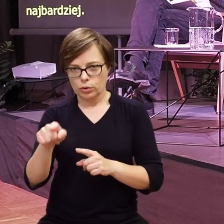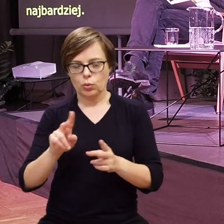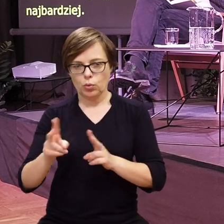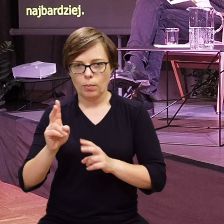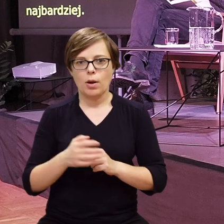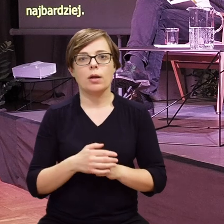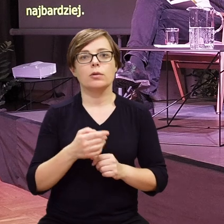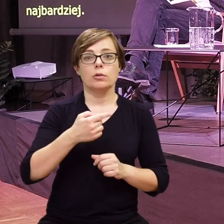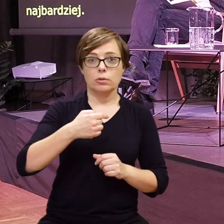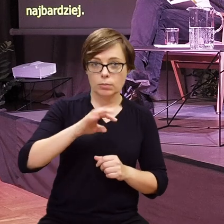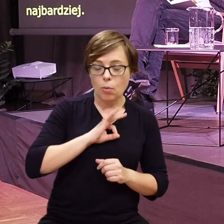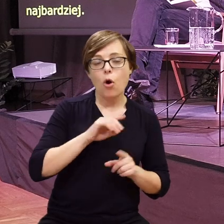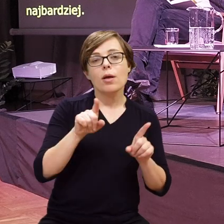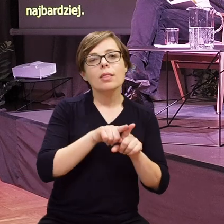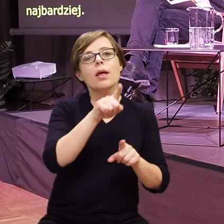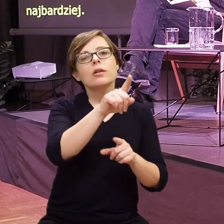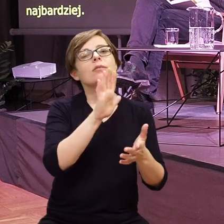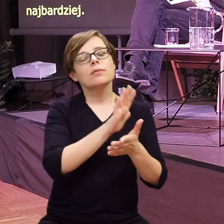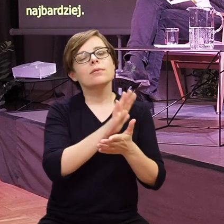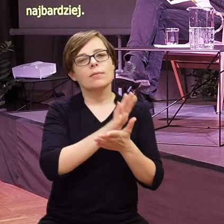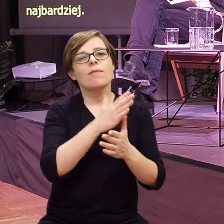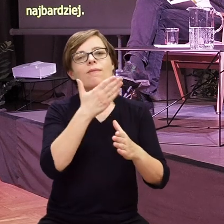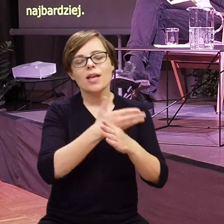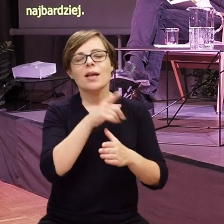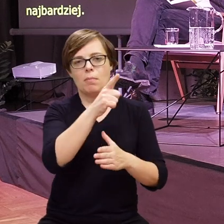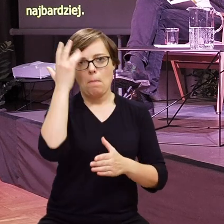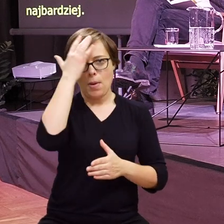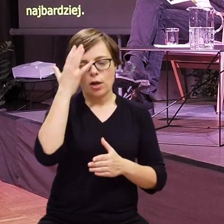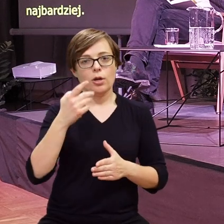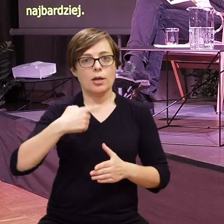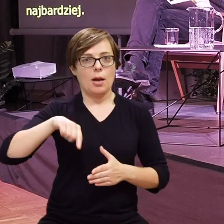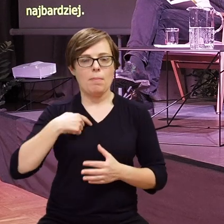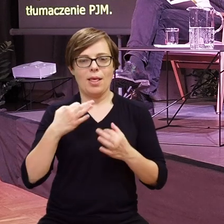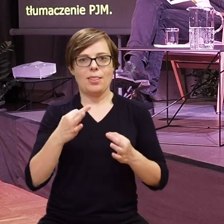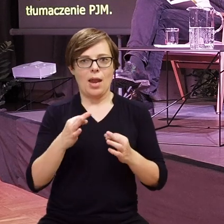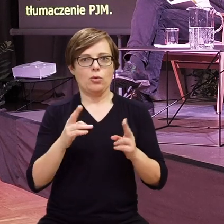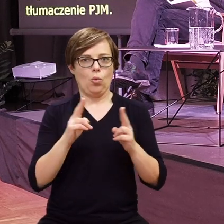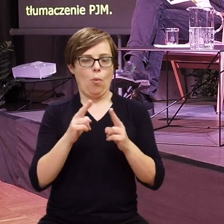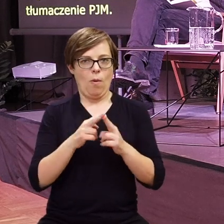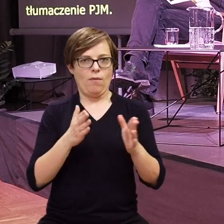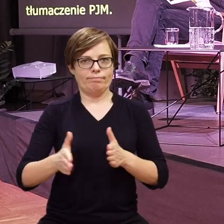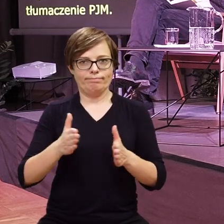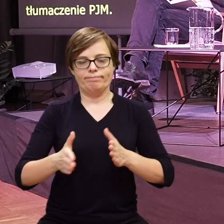i marzenie też wydawnictwa, więc jesteśmy już w trakcie uzgodnień.